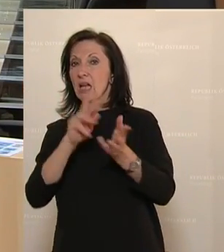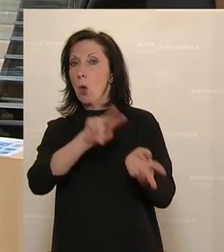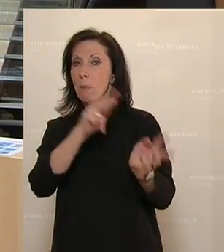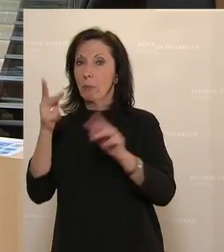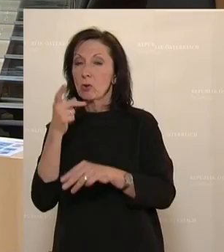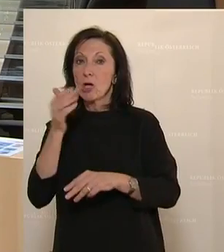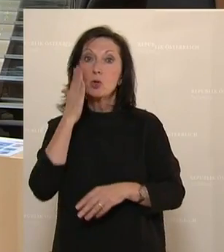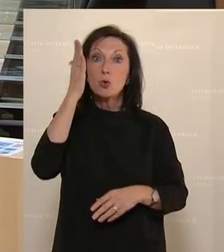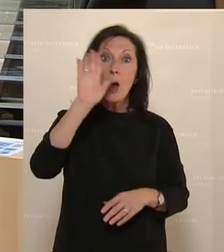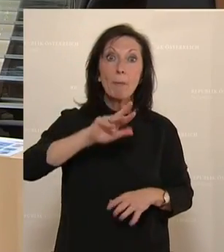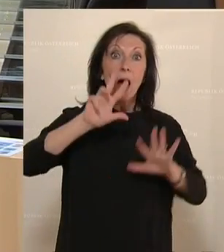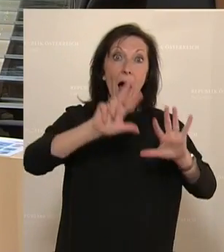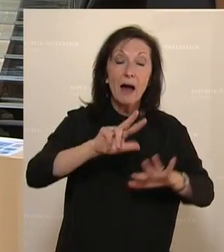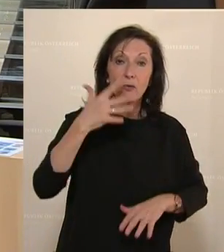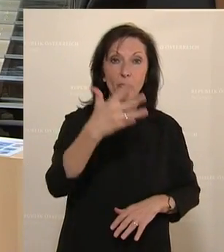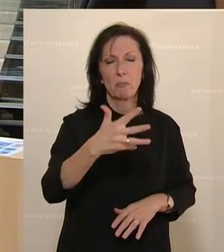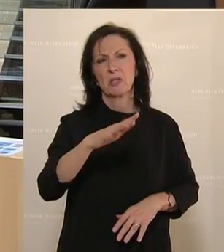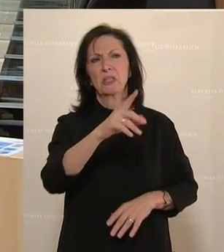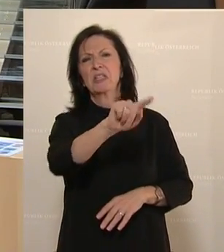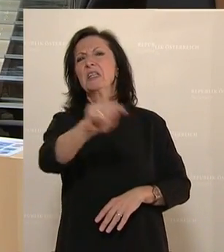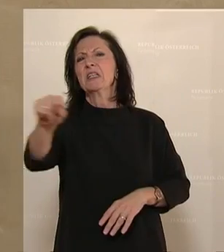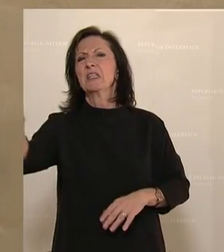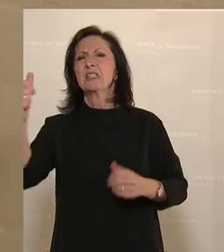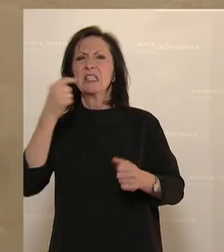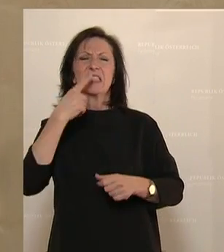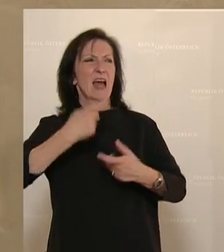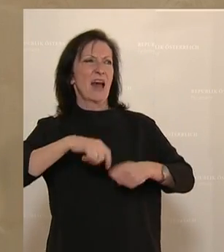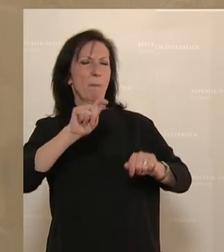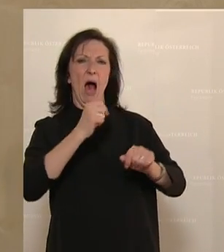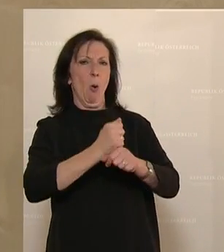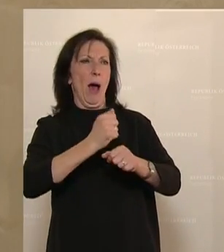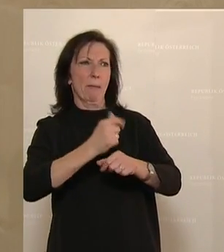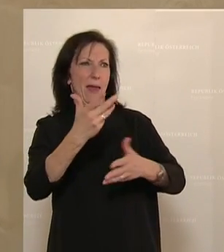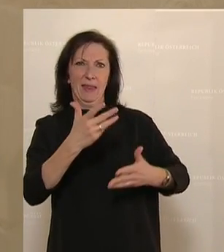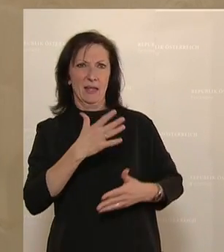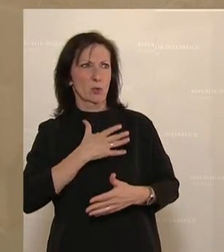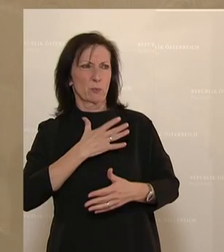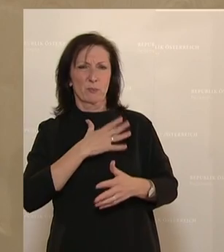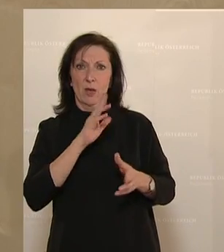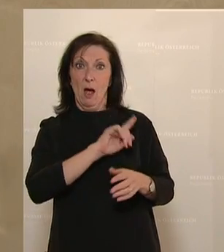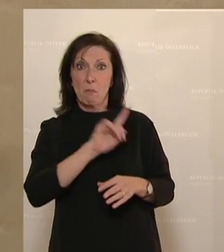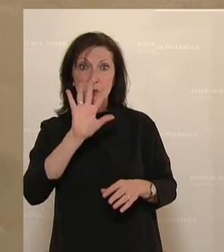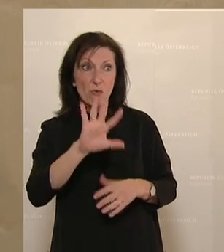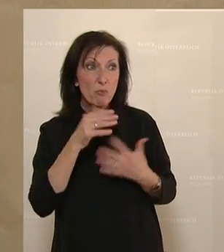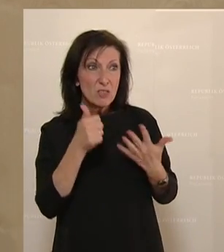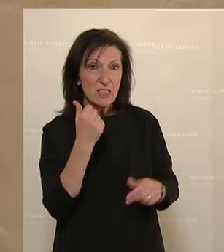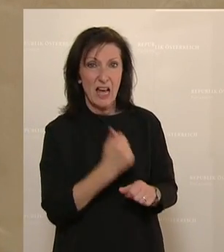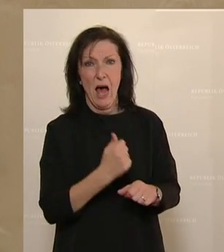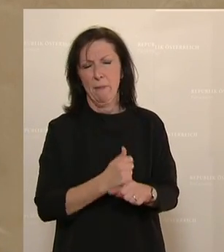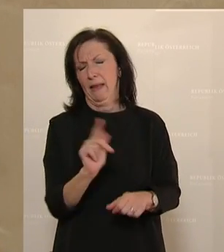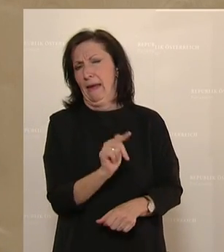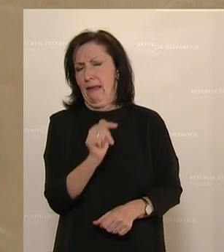Und jetzt werden natürlich viele von Ihnen sagen, ja klar, man kann einem Bauarbeiter auch nicht zumuten, bis 65 zu arbeiten.